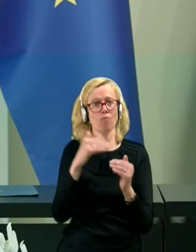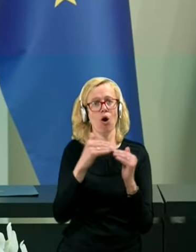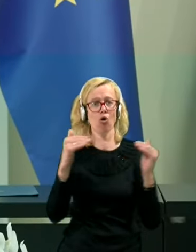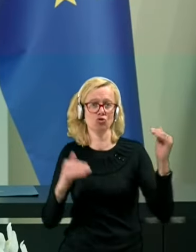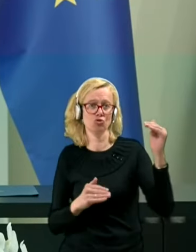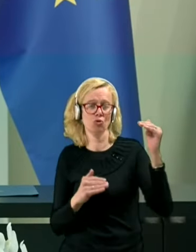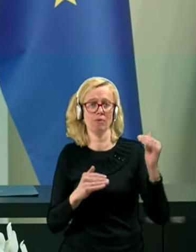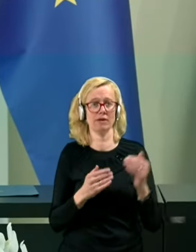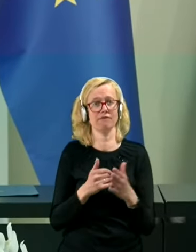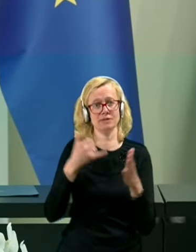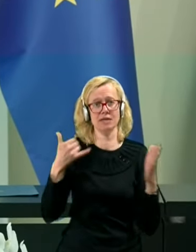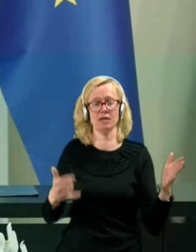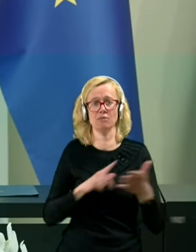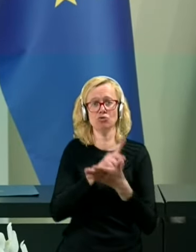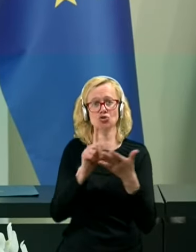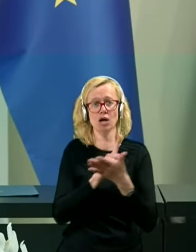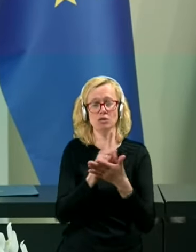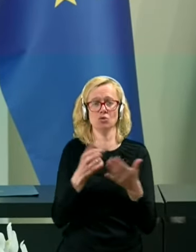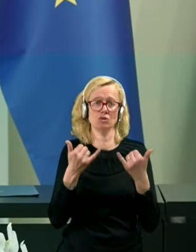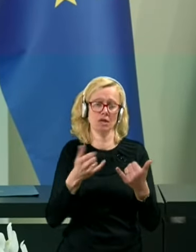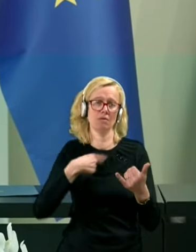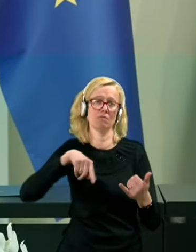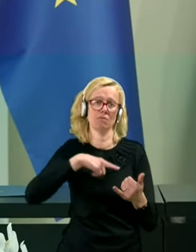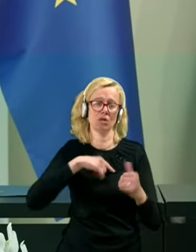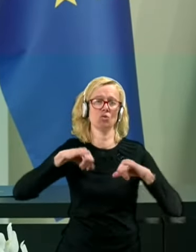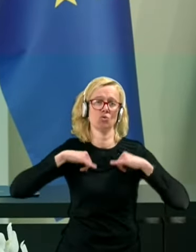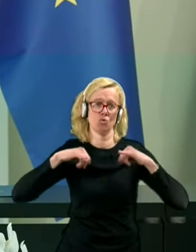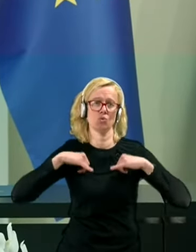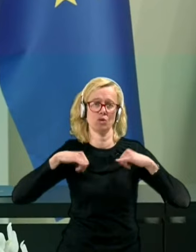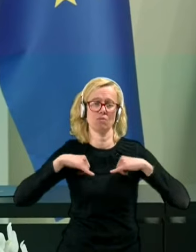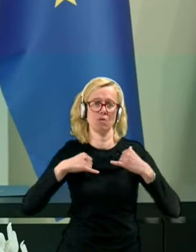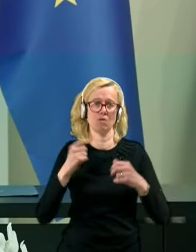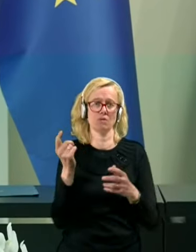času in zdaj se trudimo, da se to popravi.